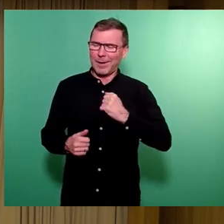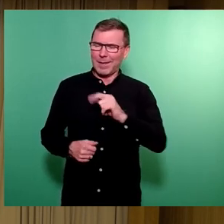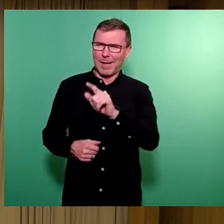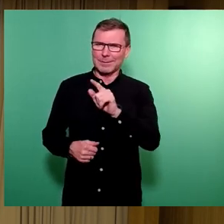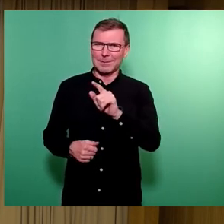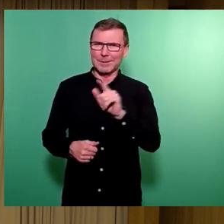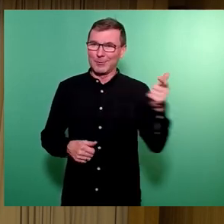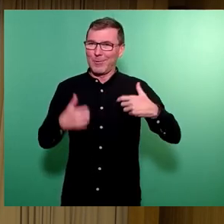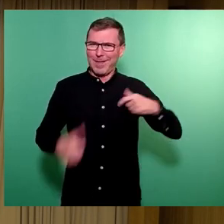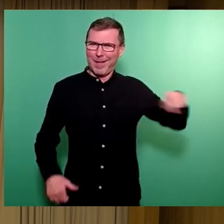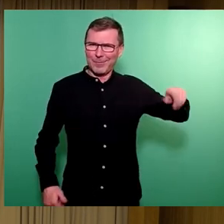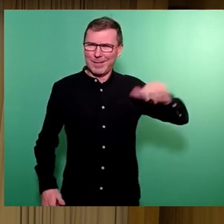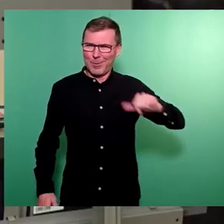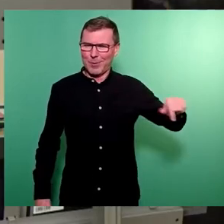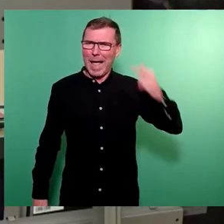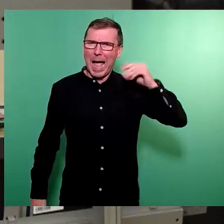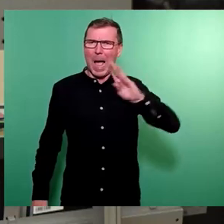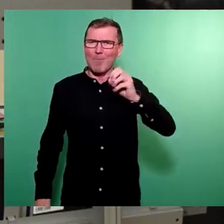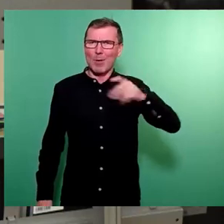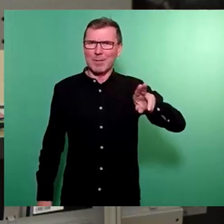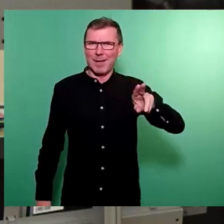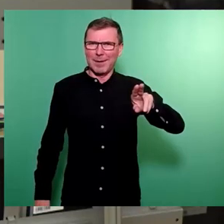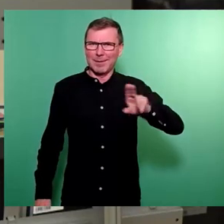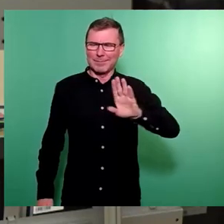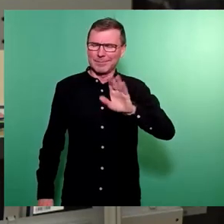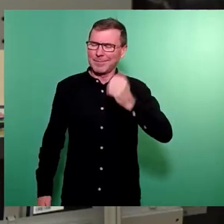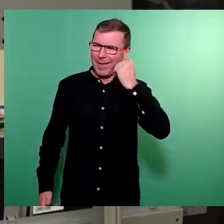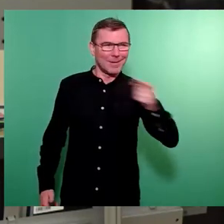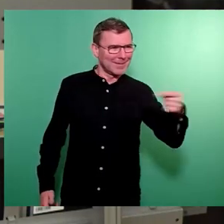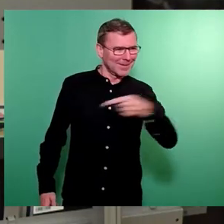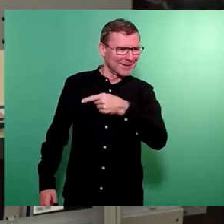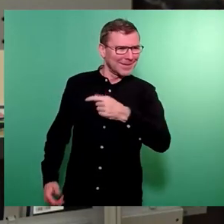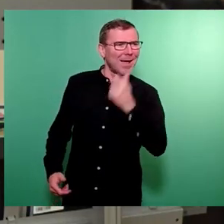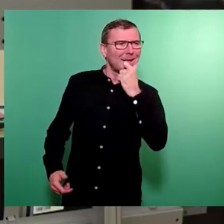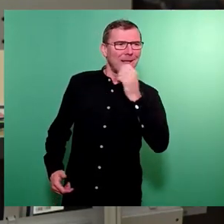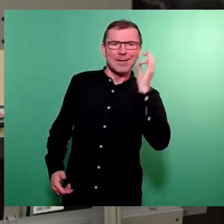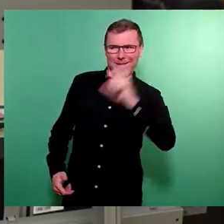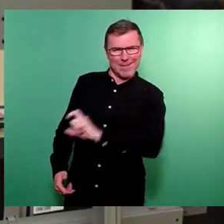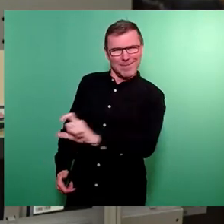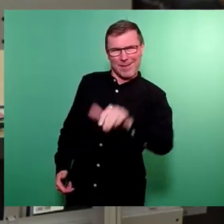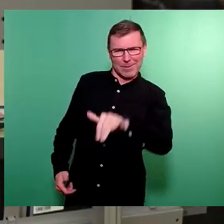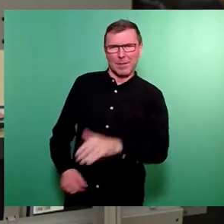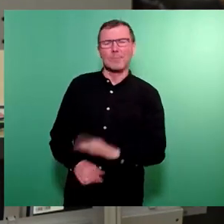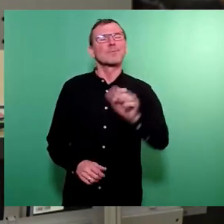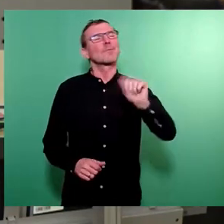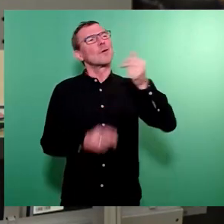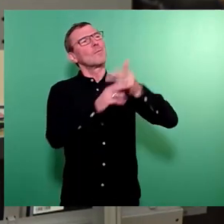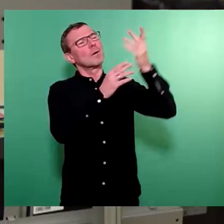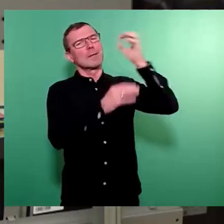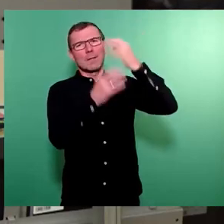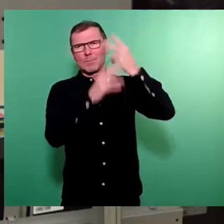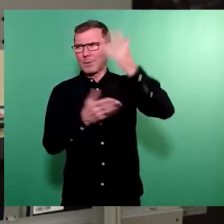ganz aufgeregt. Da wirst du dann sehr nett lachende Damen hier vorne sehen. Herr Oberbürgermeister, meine Damen und Herren.